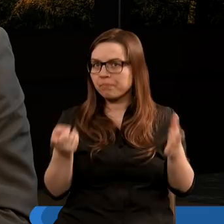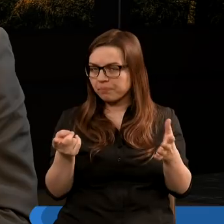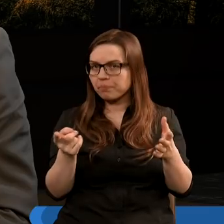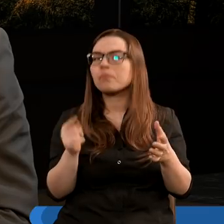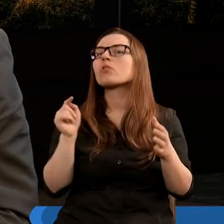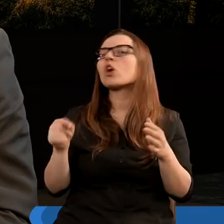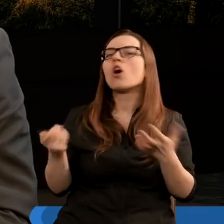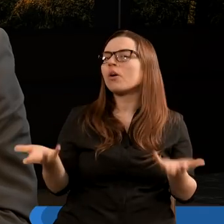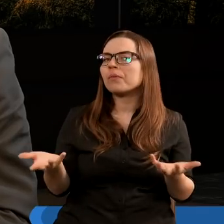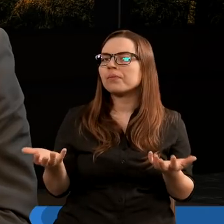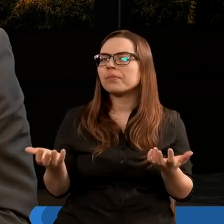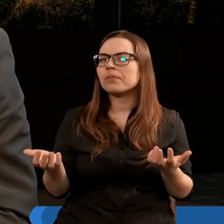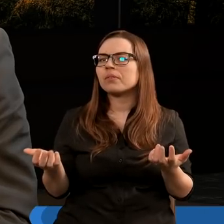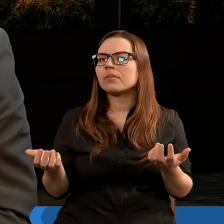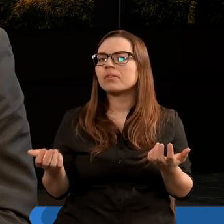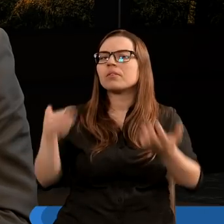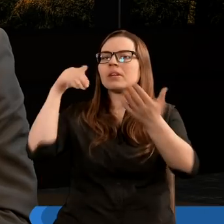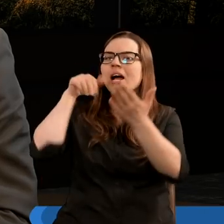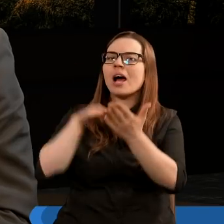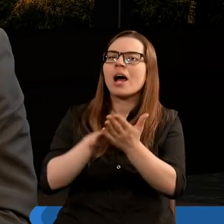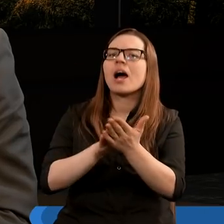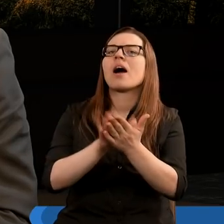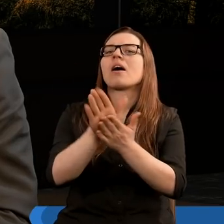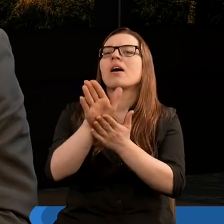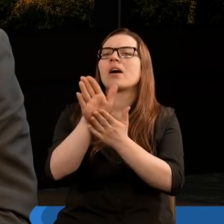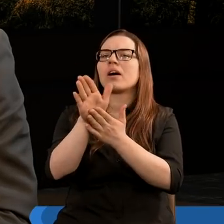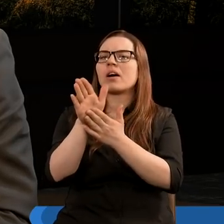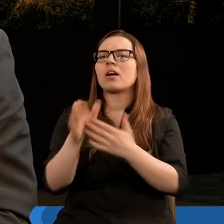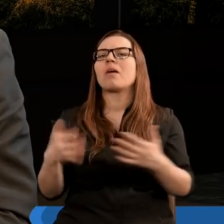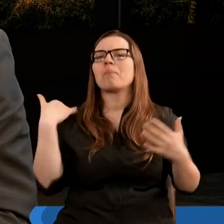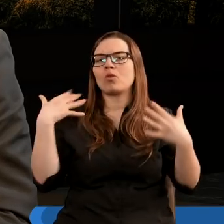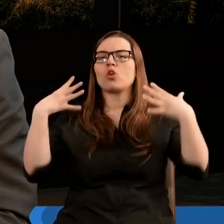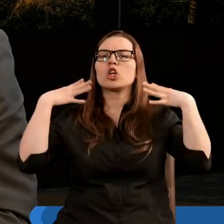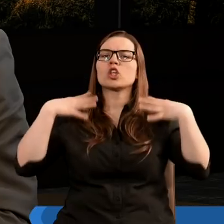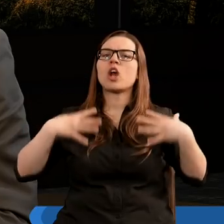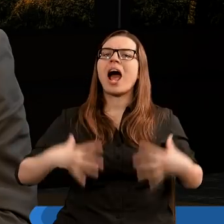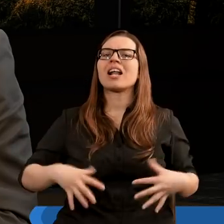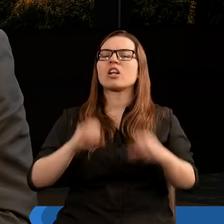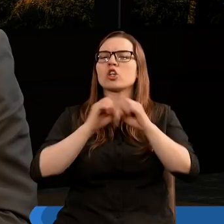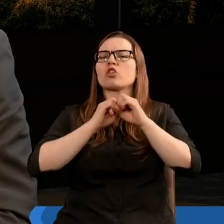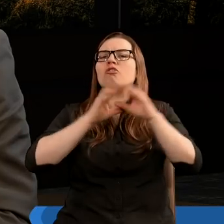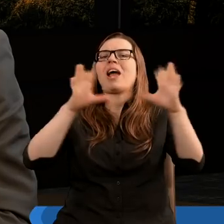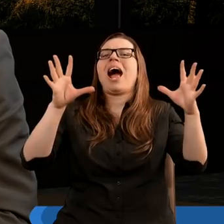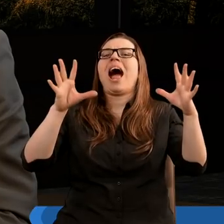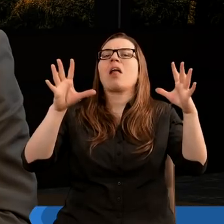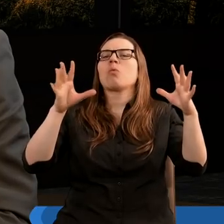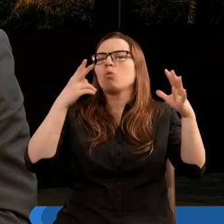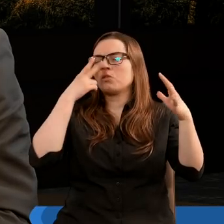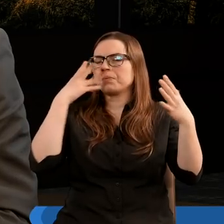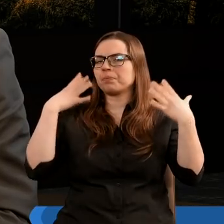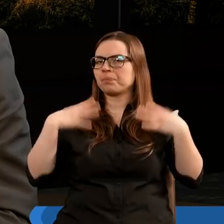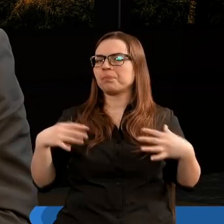to na początku chodzili w szatach światłości. Biblia sprawozdaje,